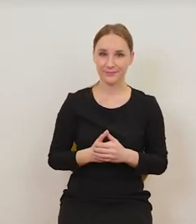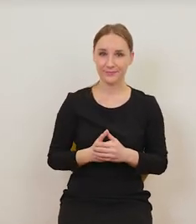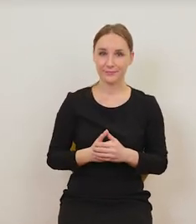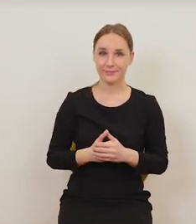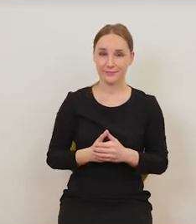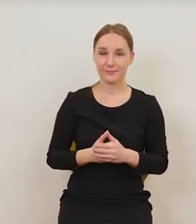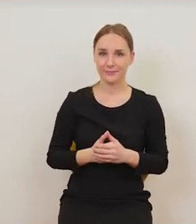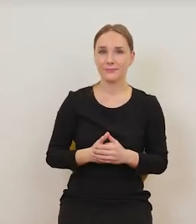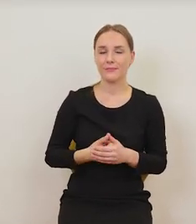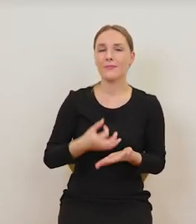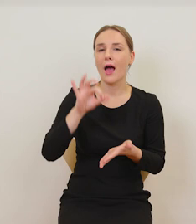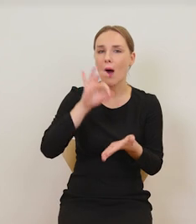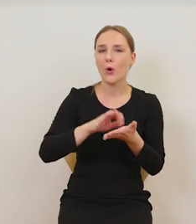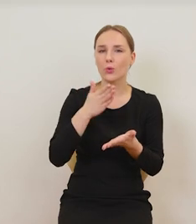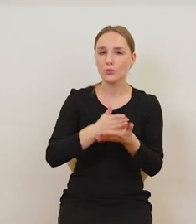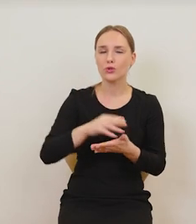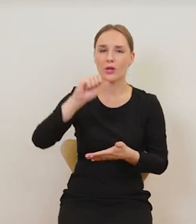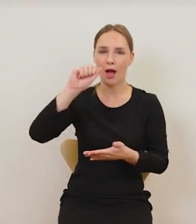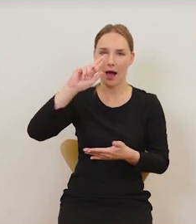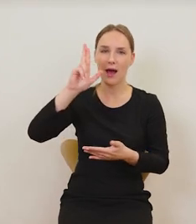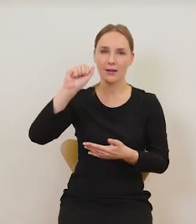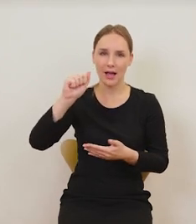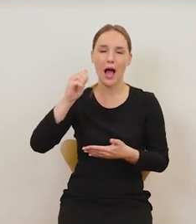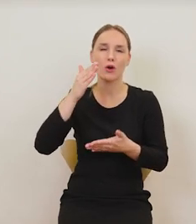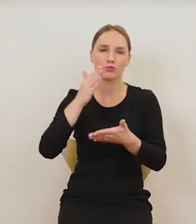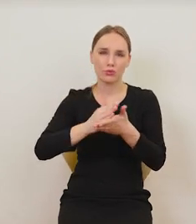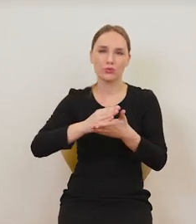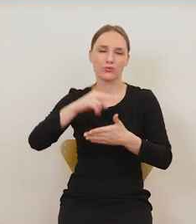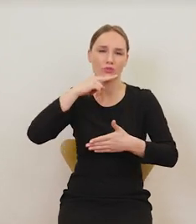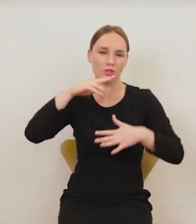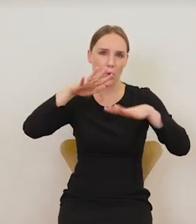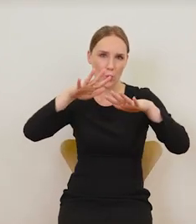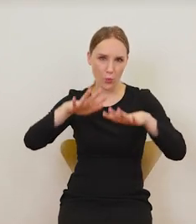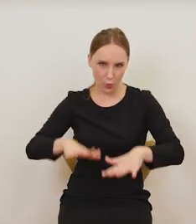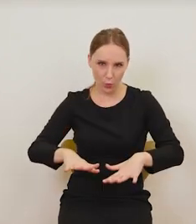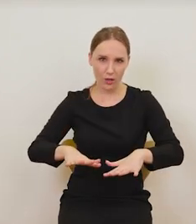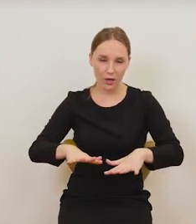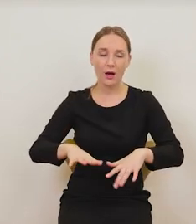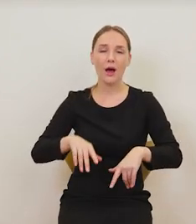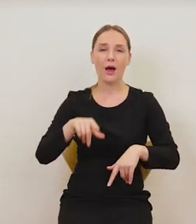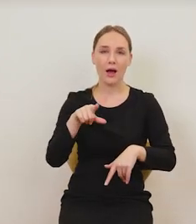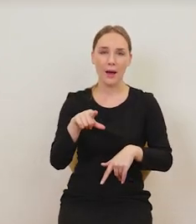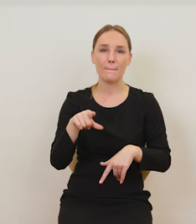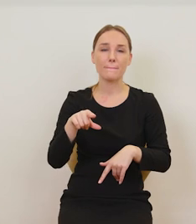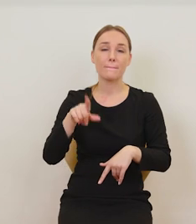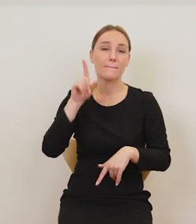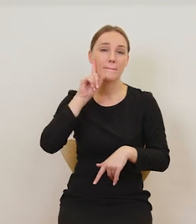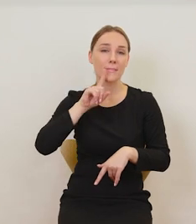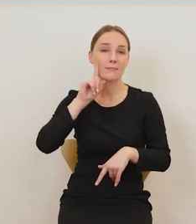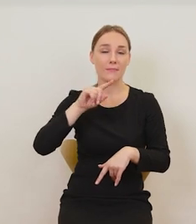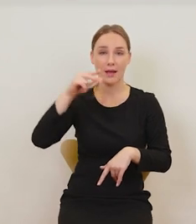rzeczywiście, Arka już osiadła na suchym lądzie i Noe